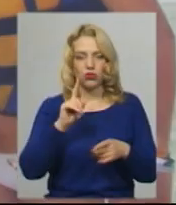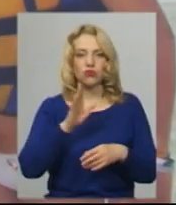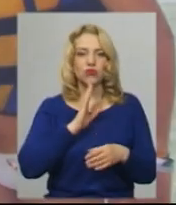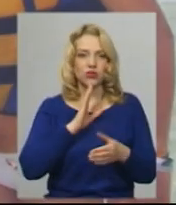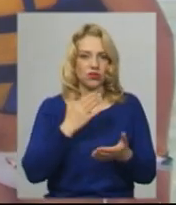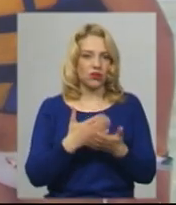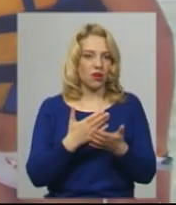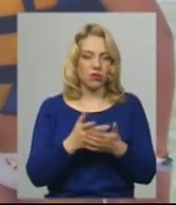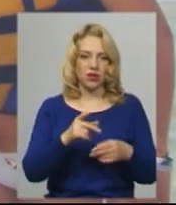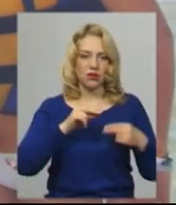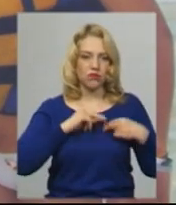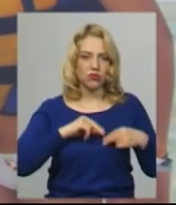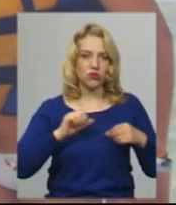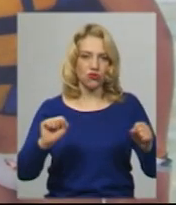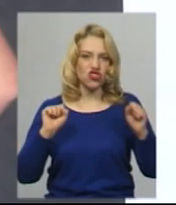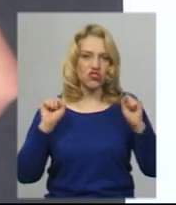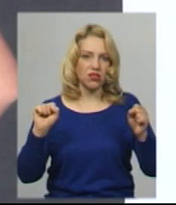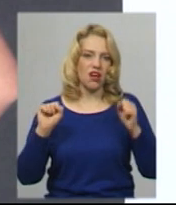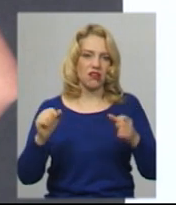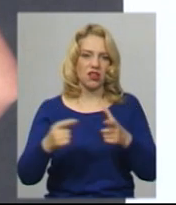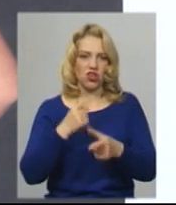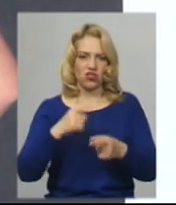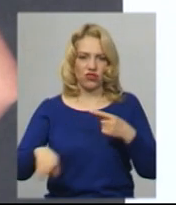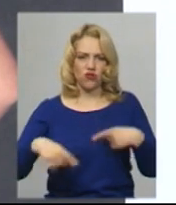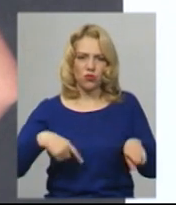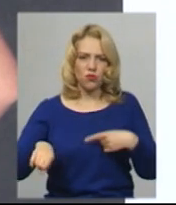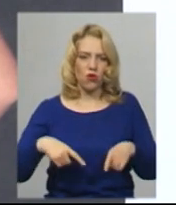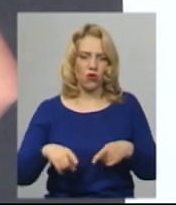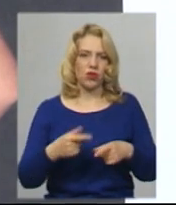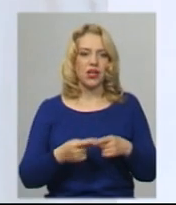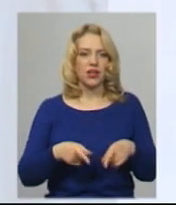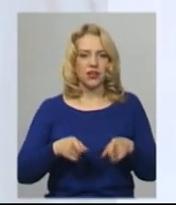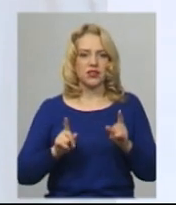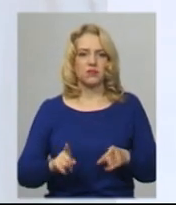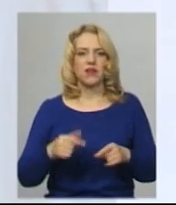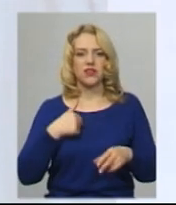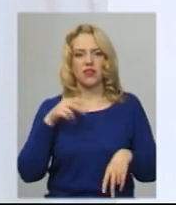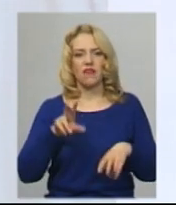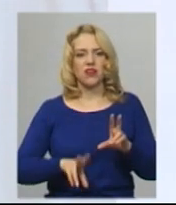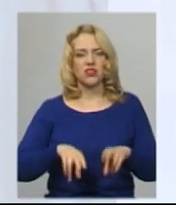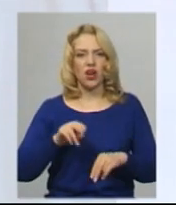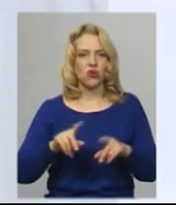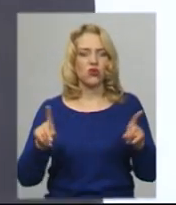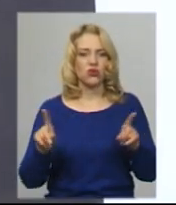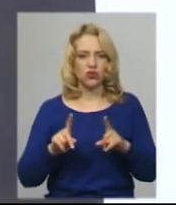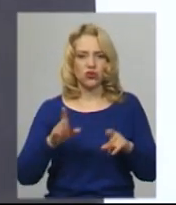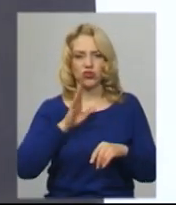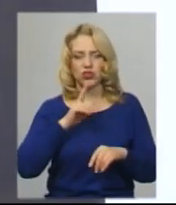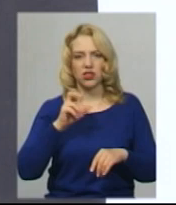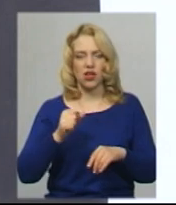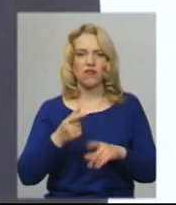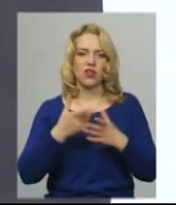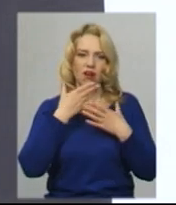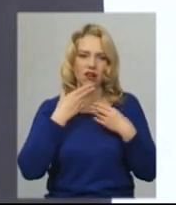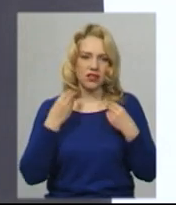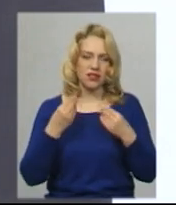наприклад, працює зі штангою, чи грає в футбол. Тобто, насправді, я вважаю, що жінка, вона красива